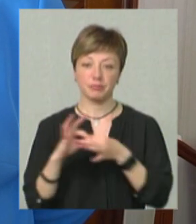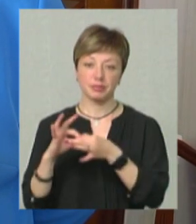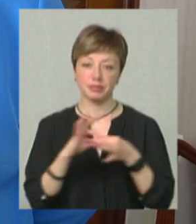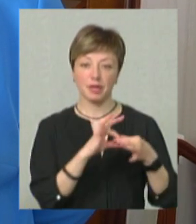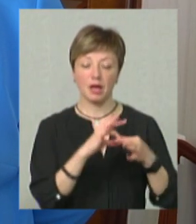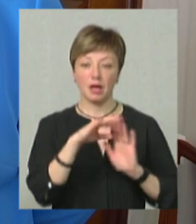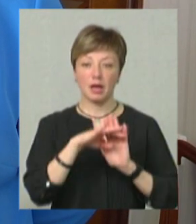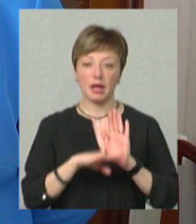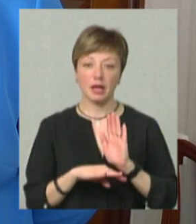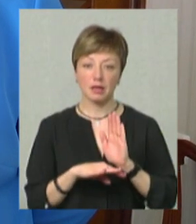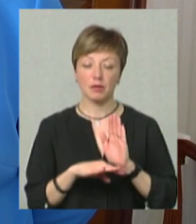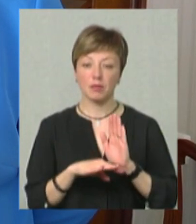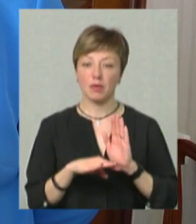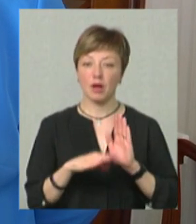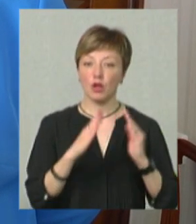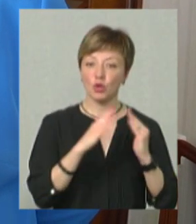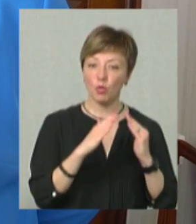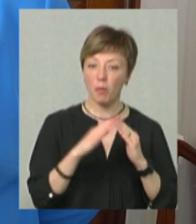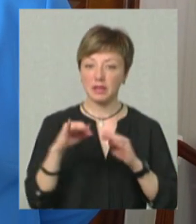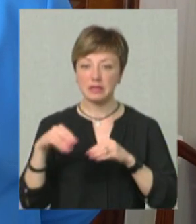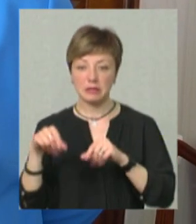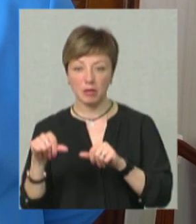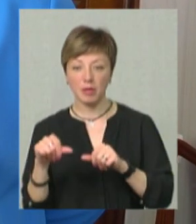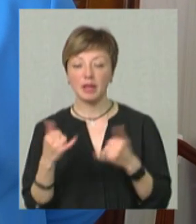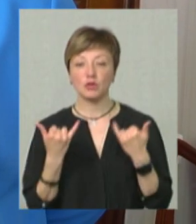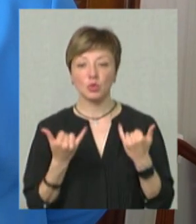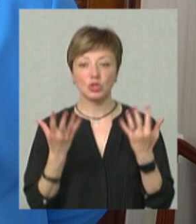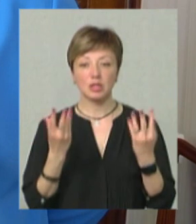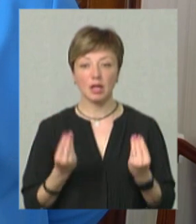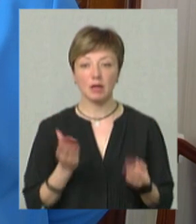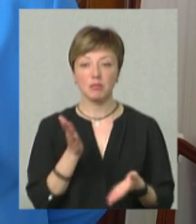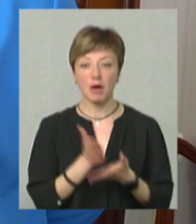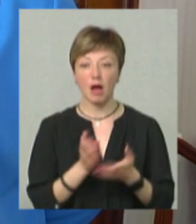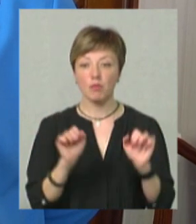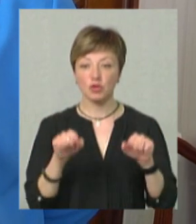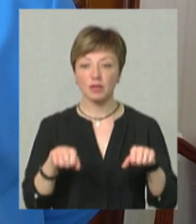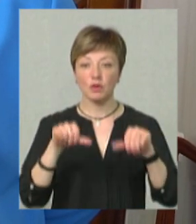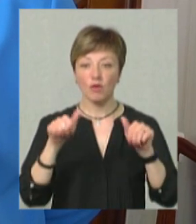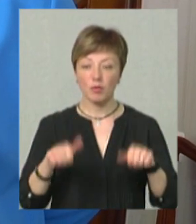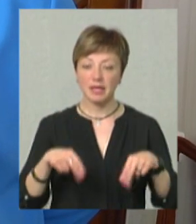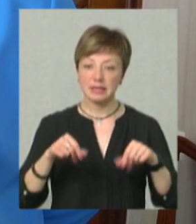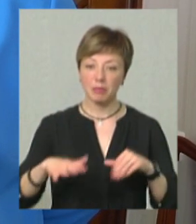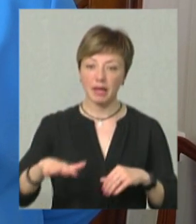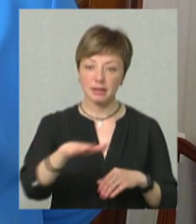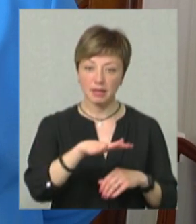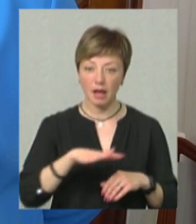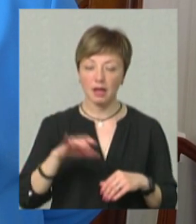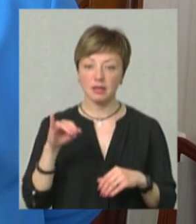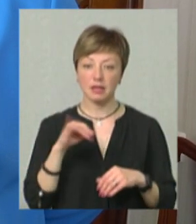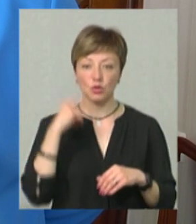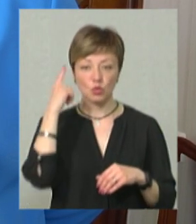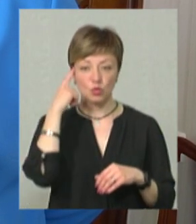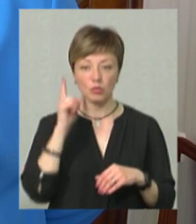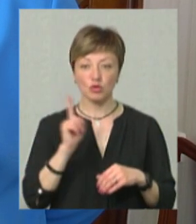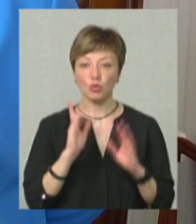нерухомого майна. Тобто ми на сьогоднішній день вже маємо можливість оформляти і земельні ділянки. Я